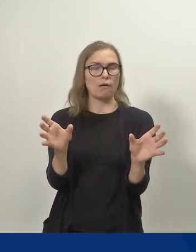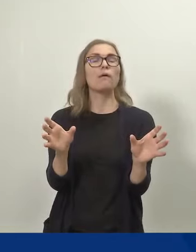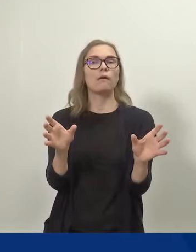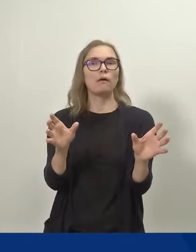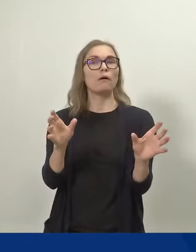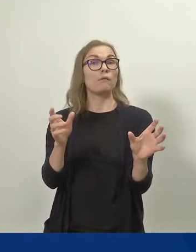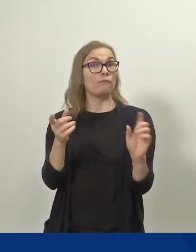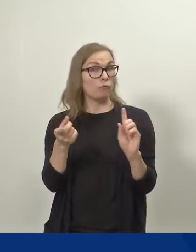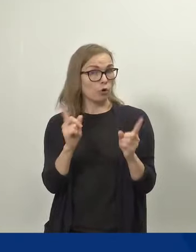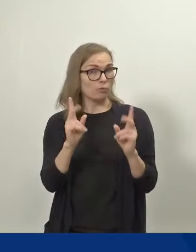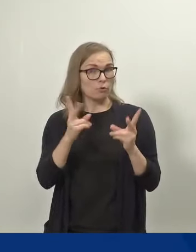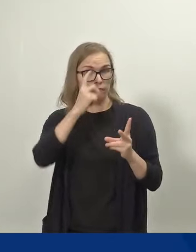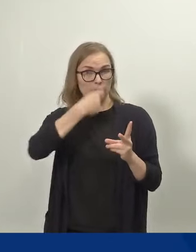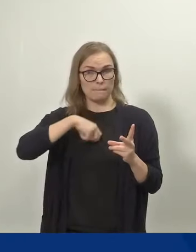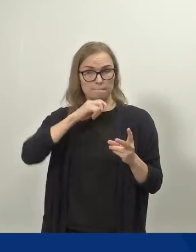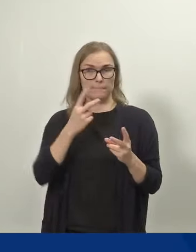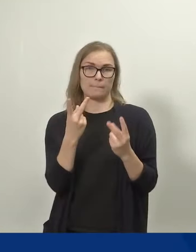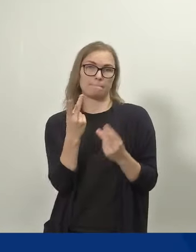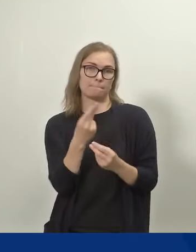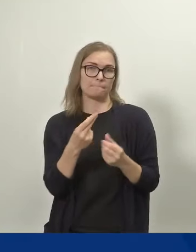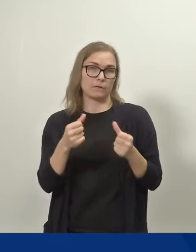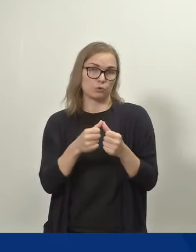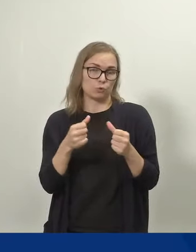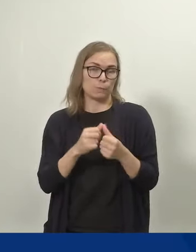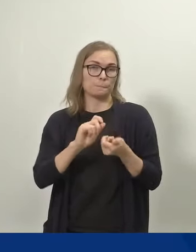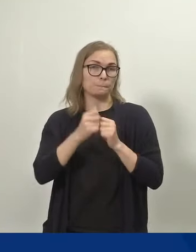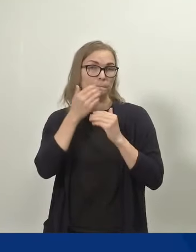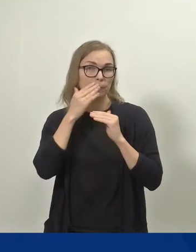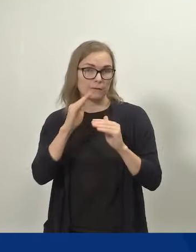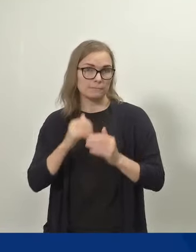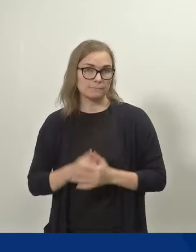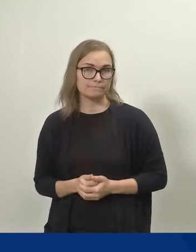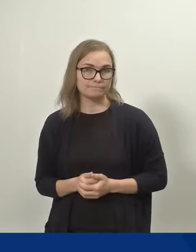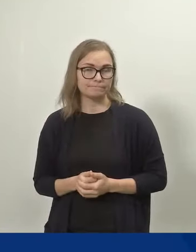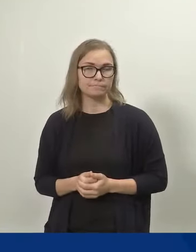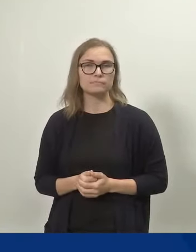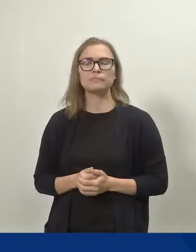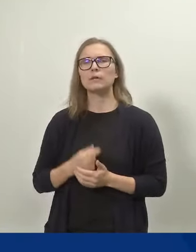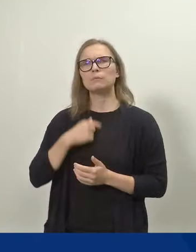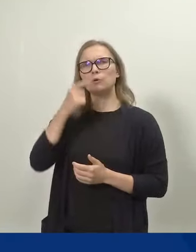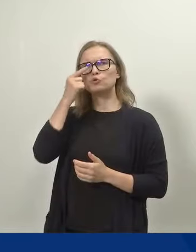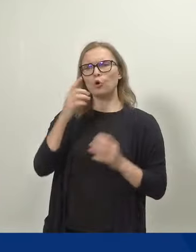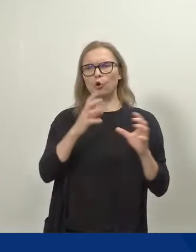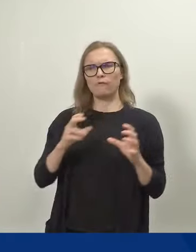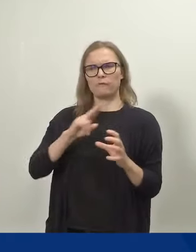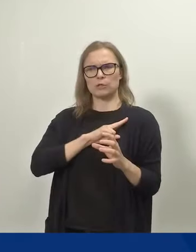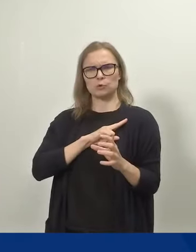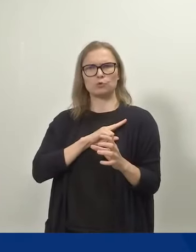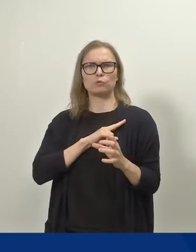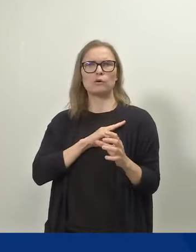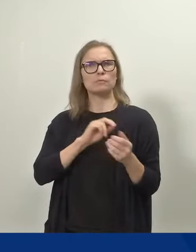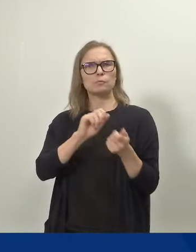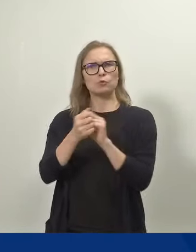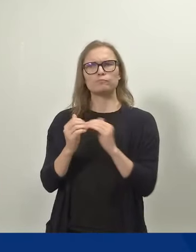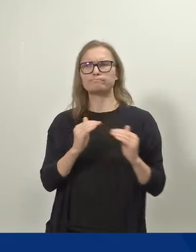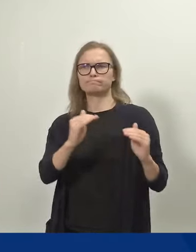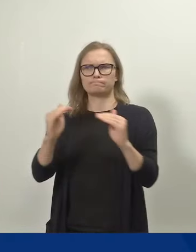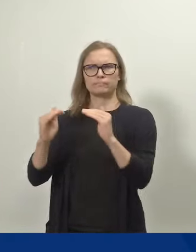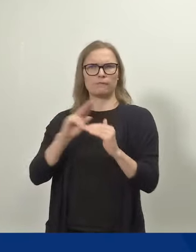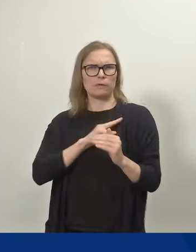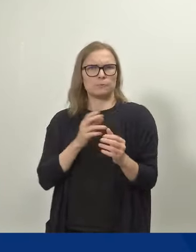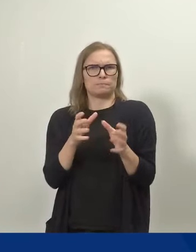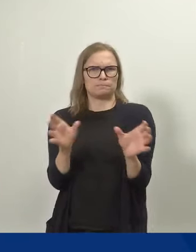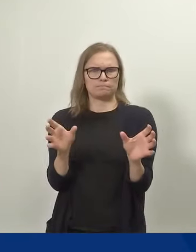parisuhteeseen. Uskon, että hoivavastuun tasaisempi jakautuminen tärkeinä